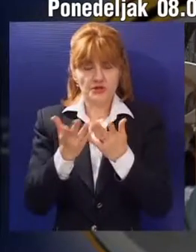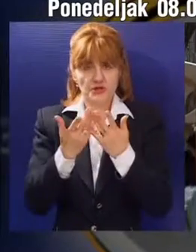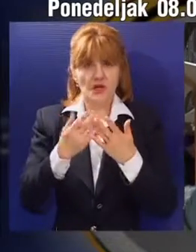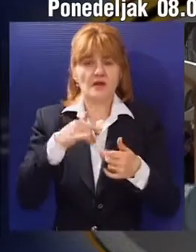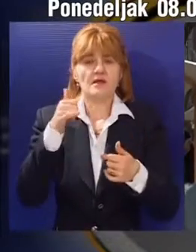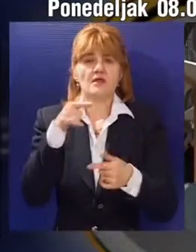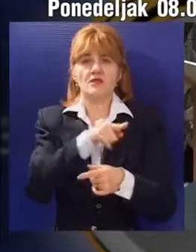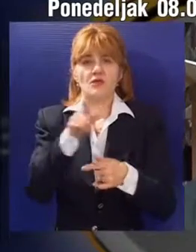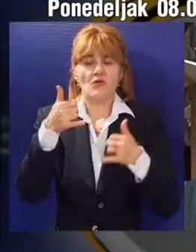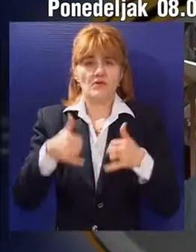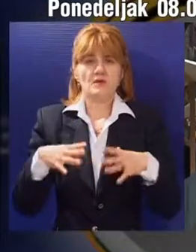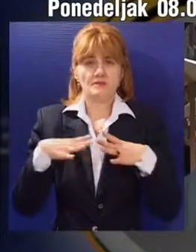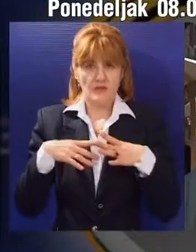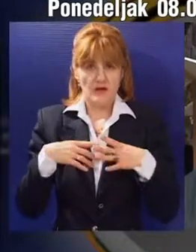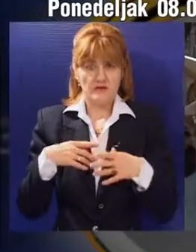muškarci, da mogu da rade.